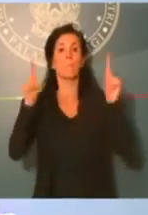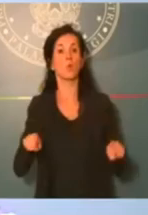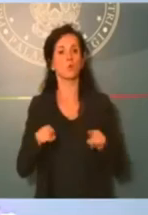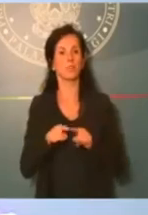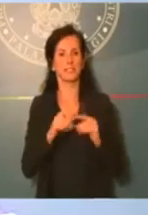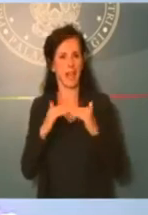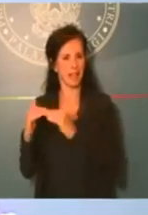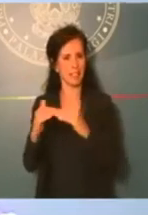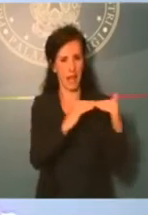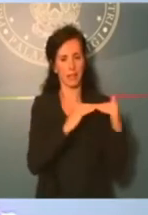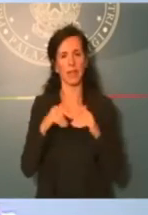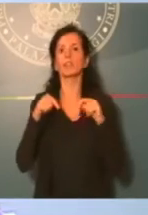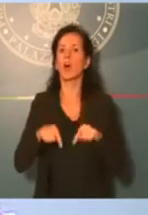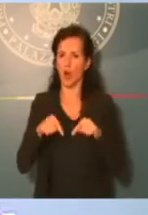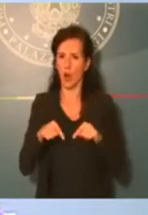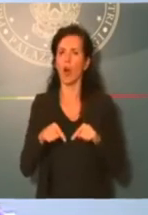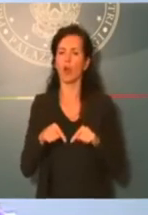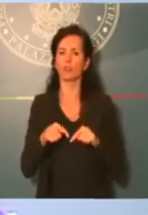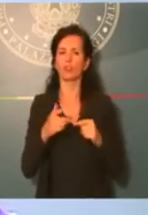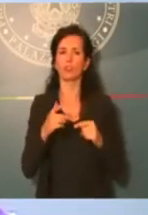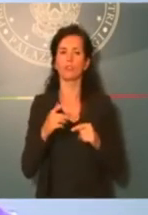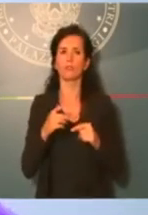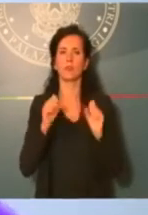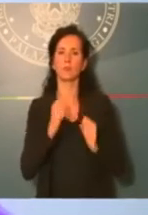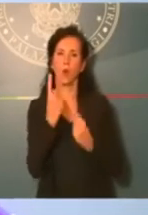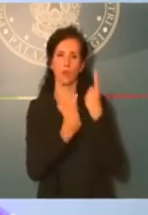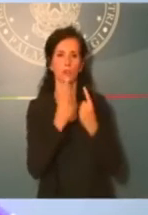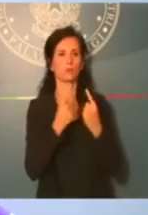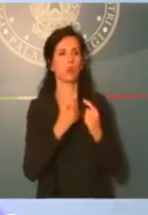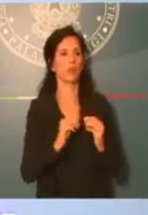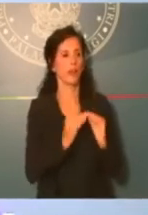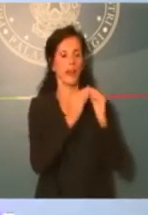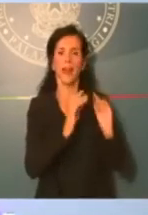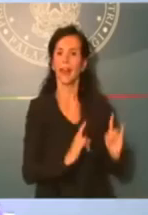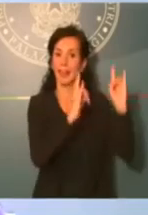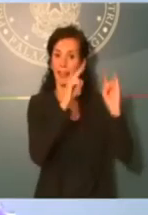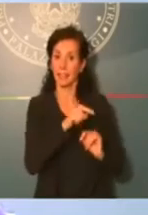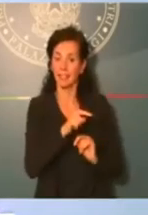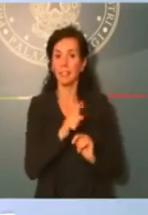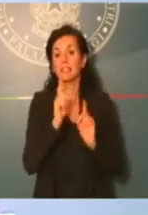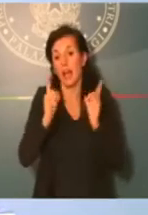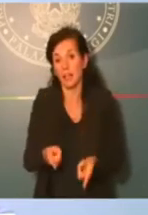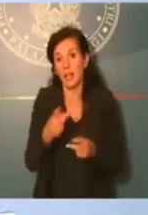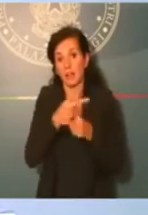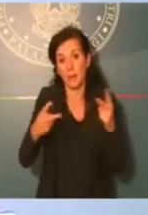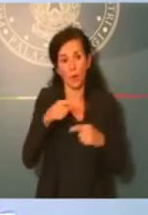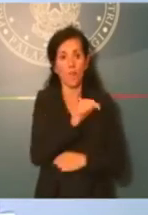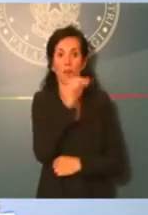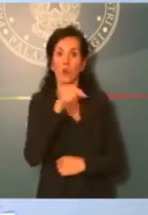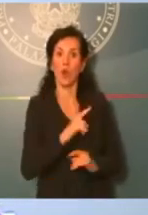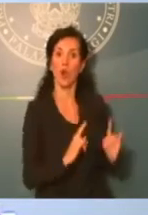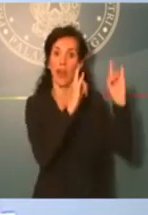funzionale per quel che riguarda l'edilizia e l'artigianato, dovremo provare ad estenderla in altri settori proprio